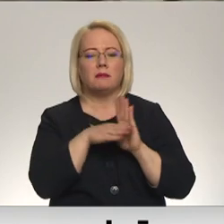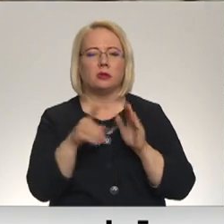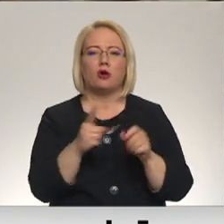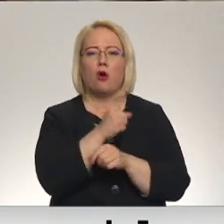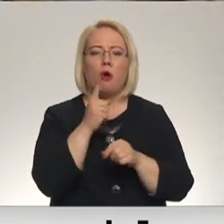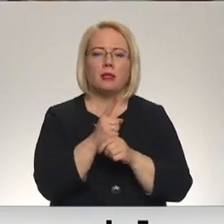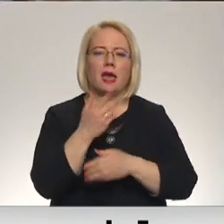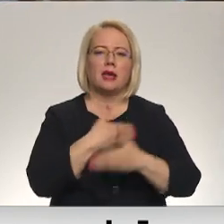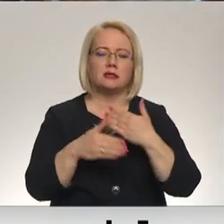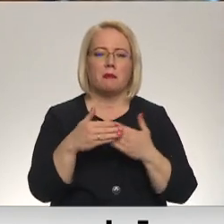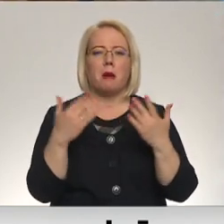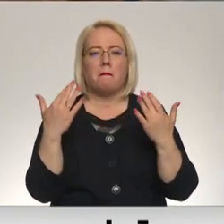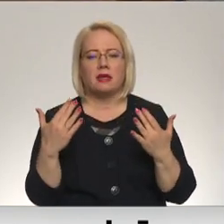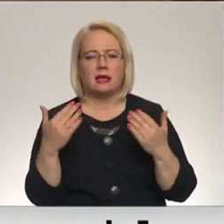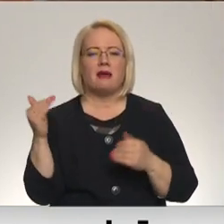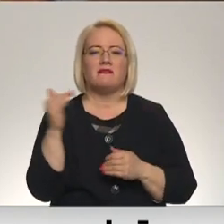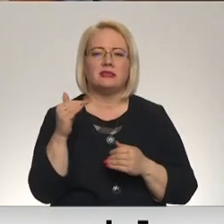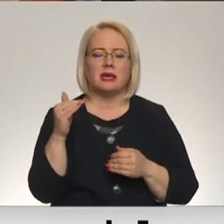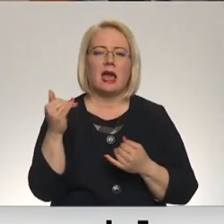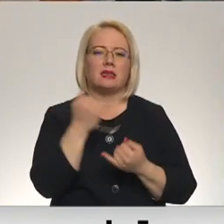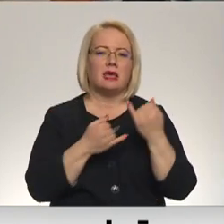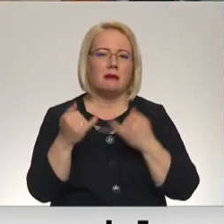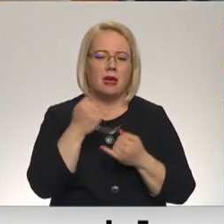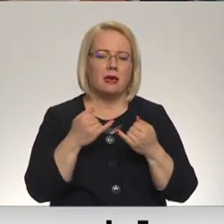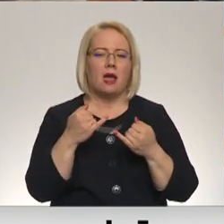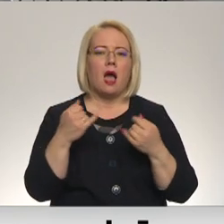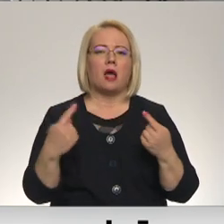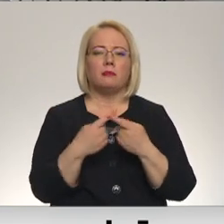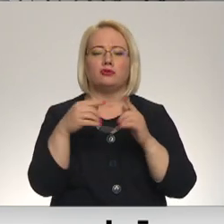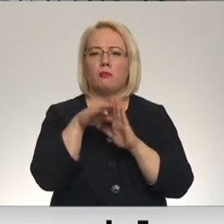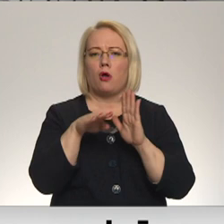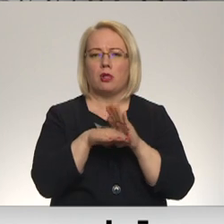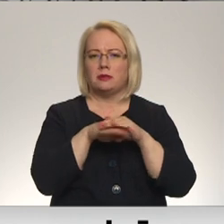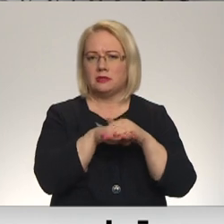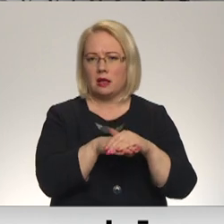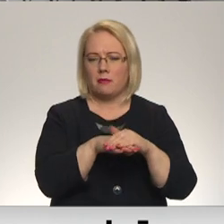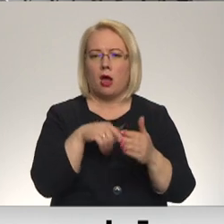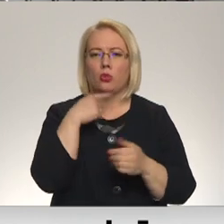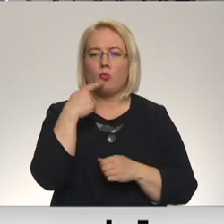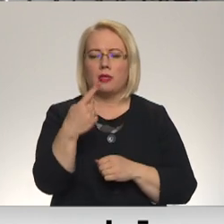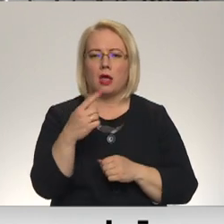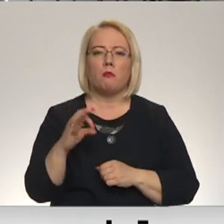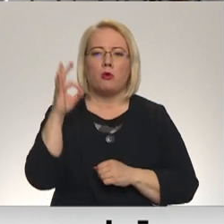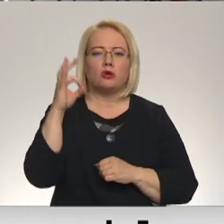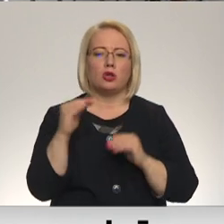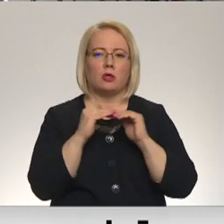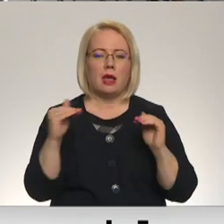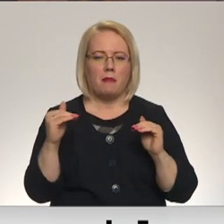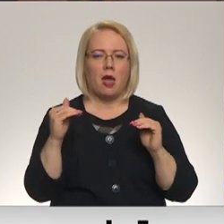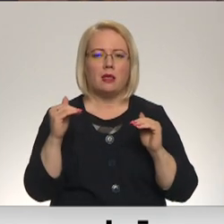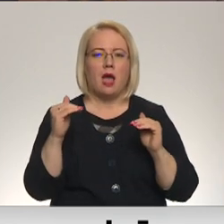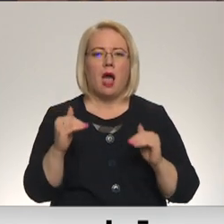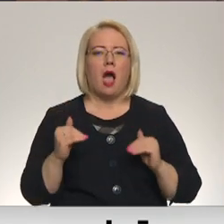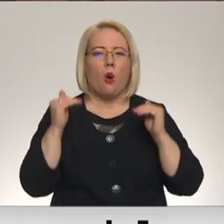matemātikā, fizikā, ķīmijā vai bioloģija atbilsošā programmā saglabāsies, noteikti procentu līmeni. Mēs viņu necelsim pagaidām augstāk. Kaut gan